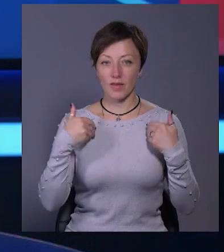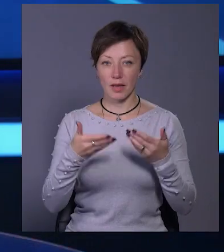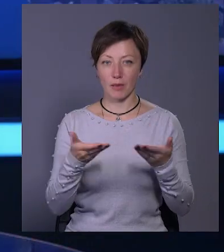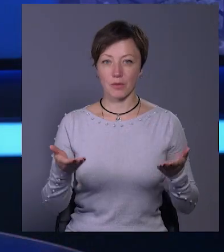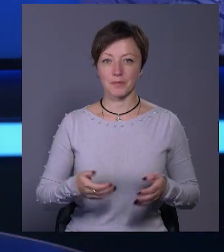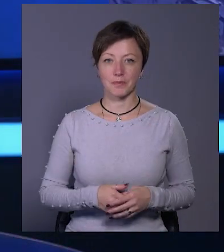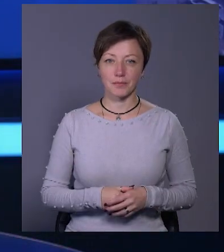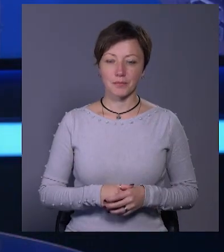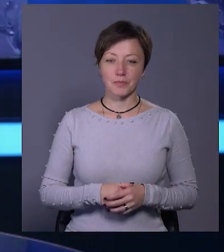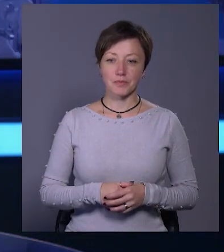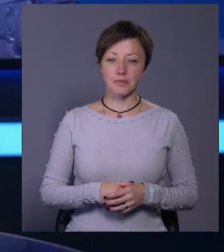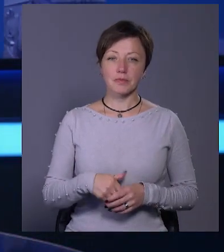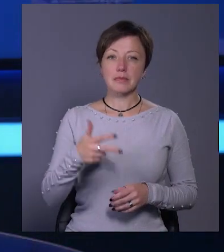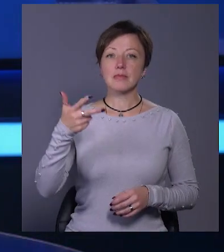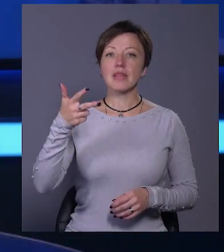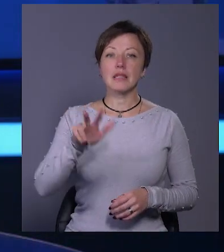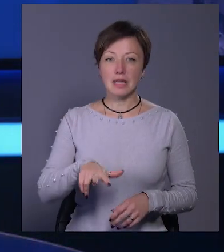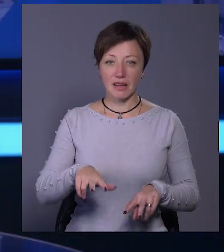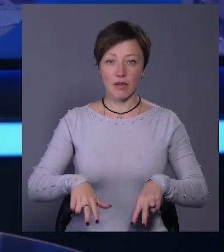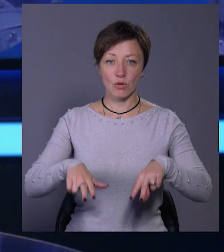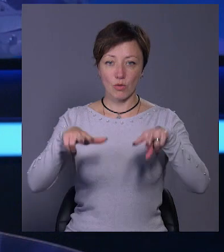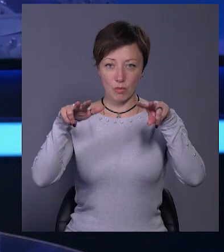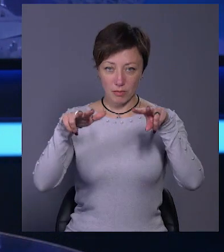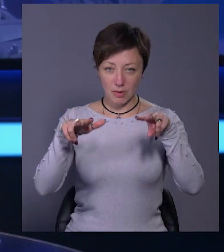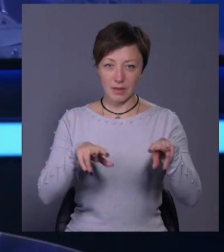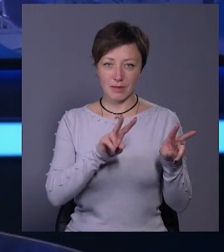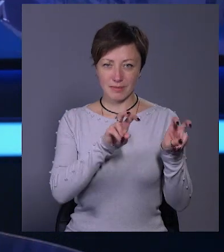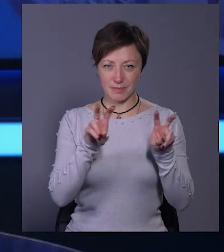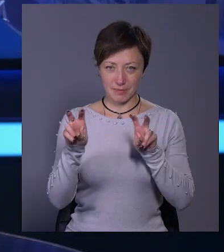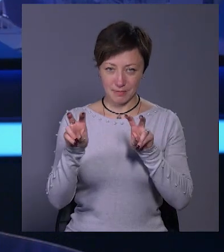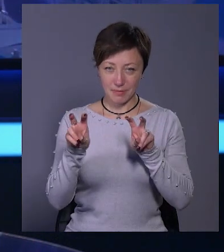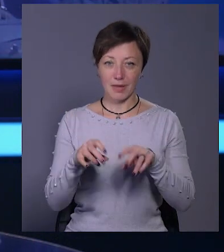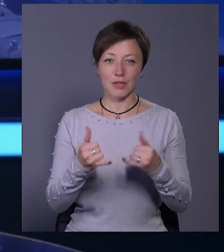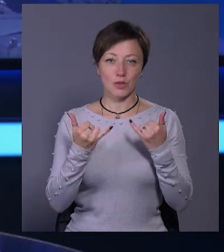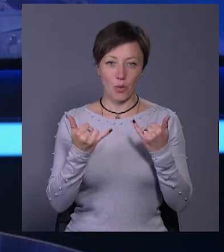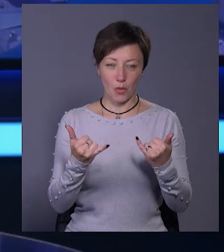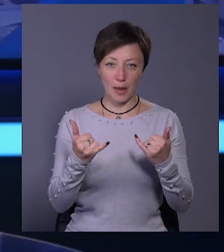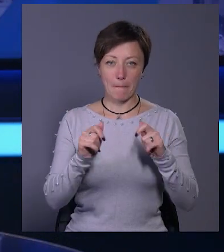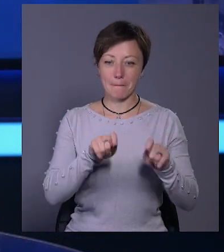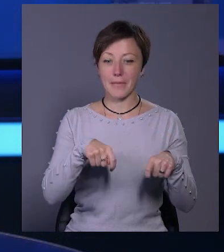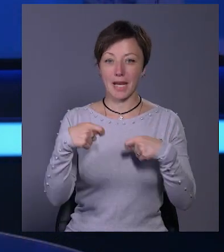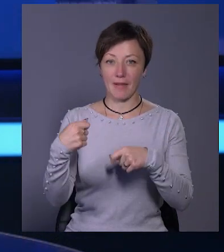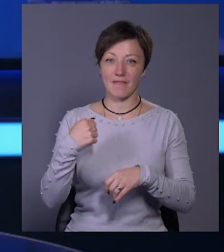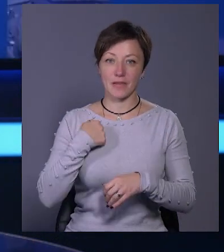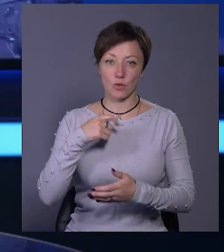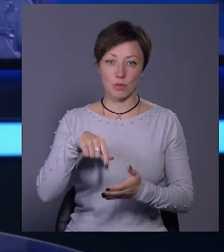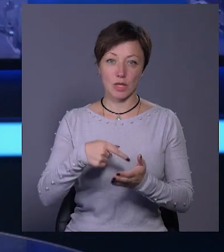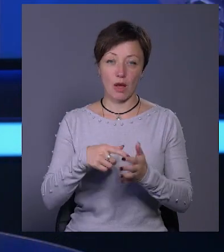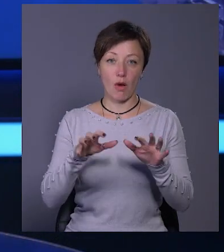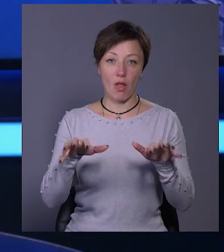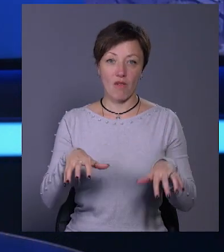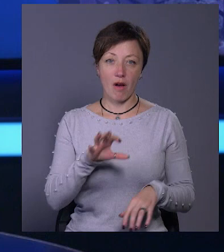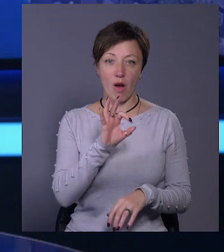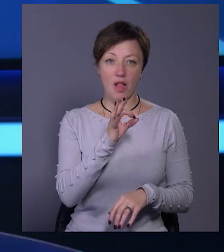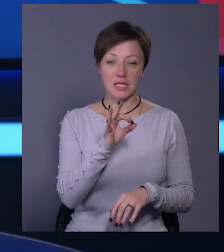Три квадрокоптери DJI Matriz 30T сьогодні передав військовим міський голова Олександр